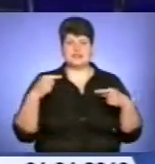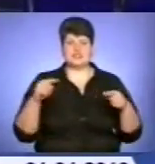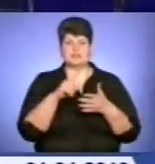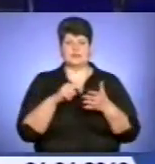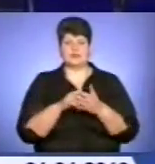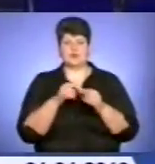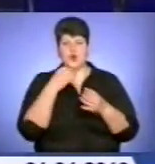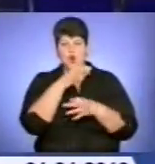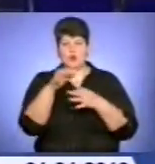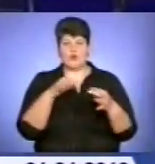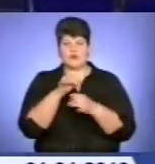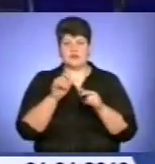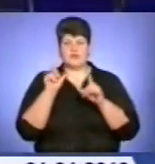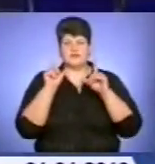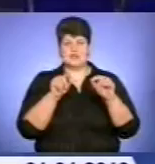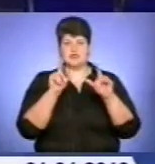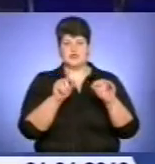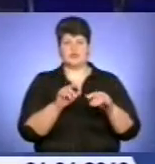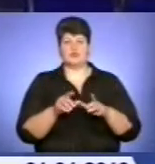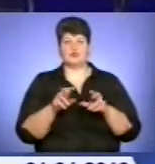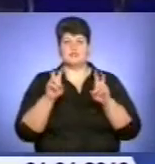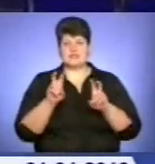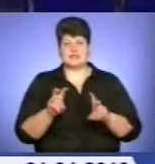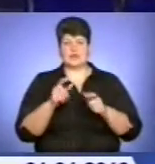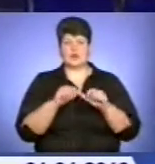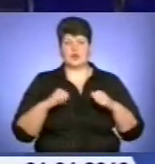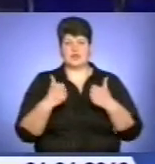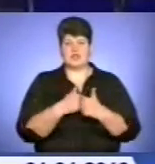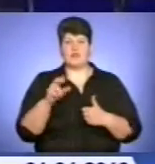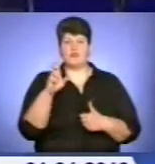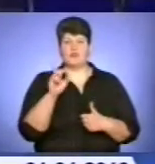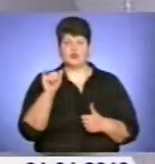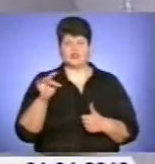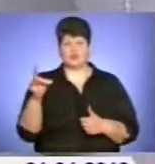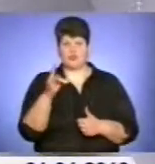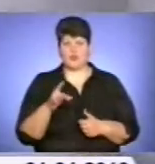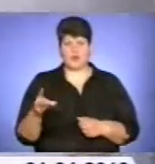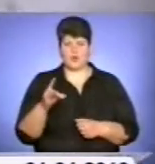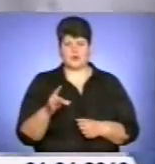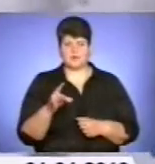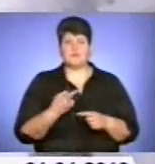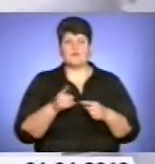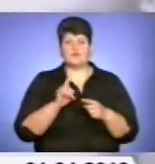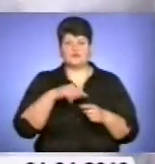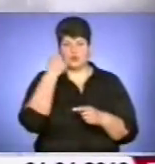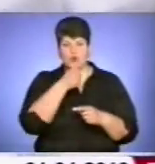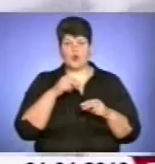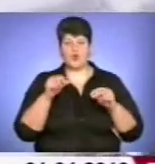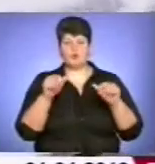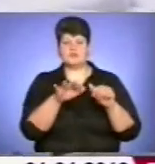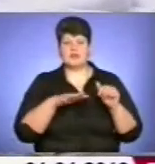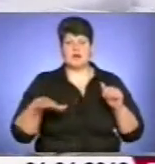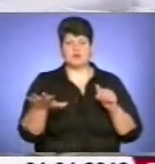виїзному розширеному засіданні колегії облдержадміністрації у Бучацькому районі. Цього року посівна площа